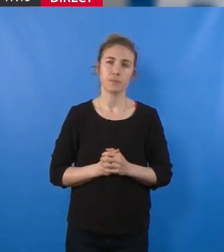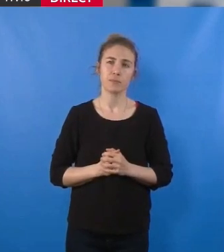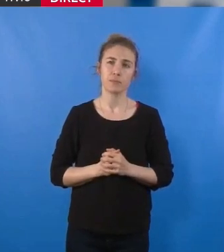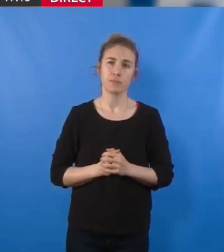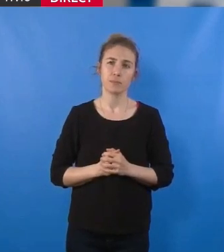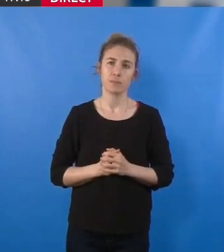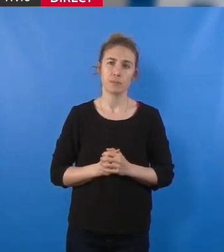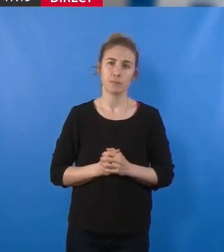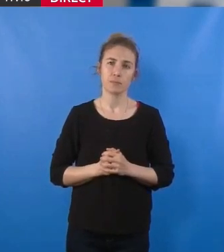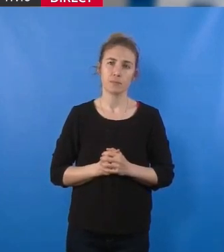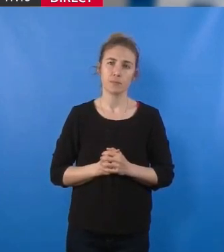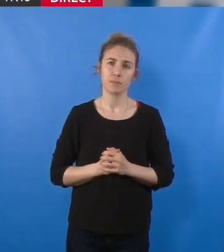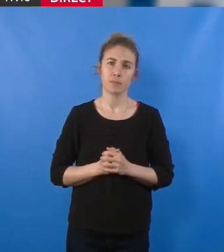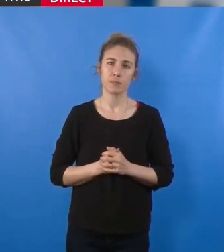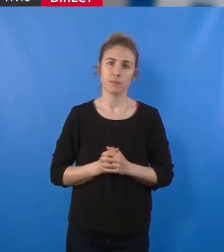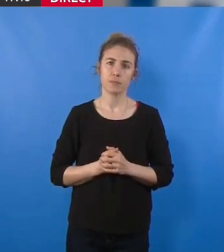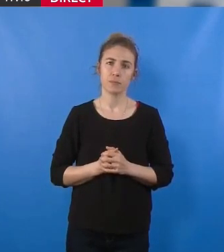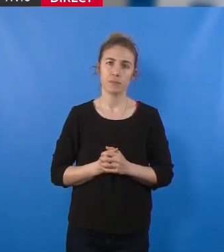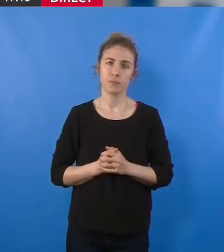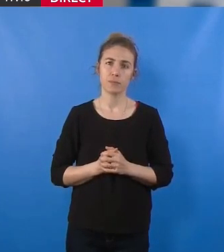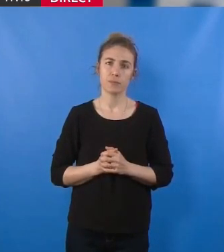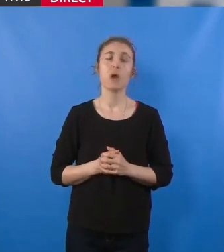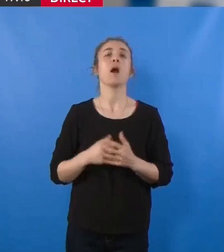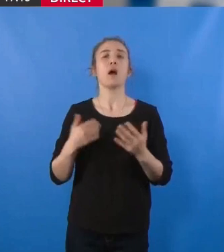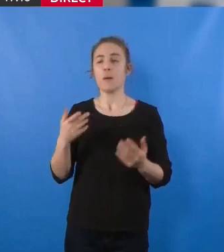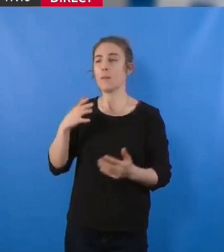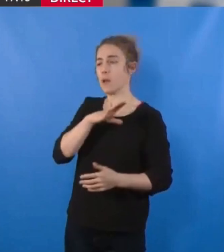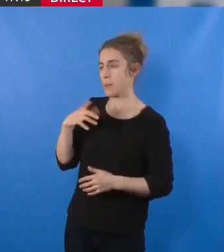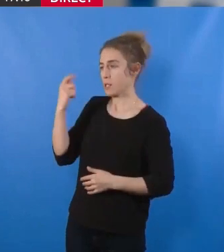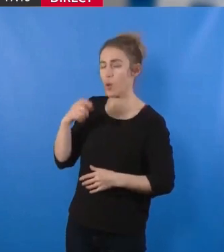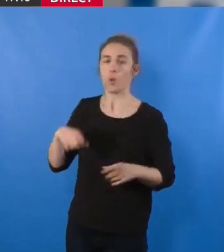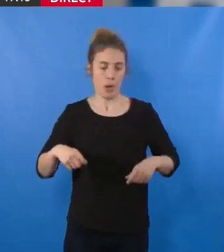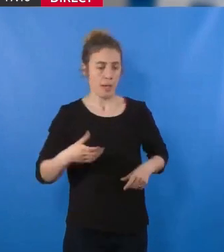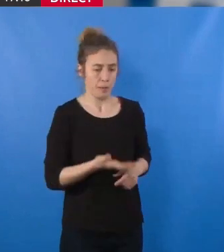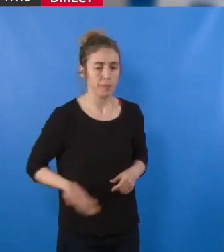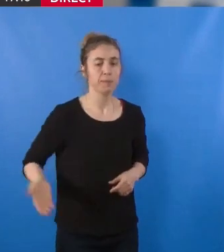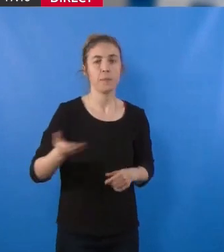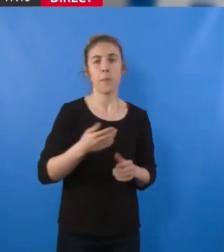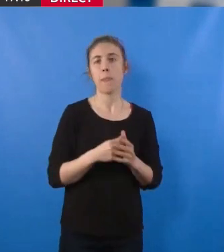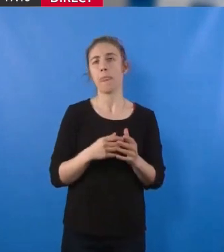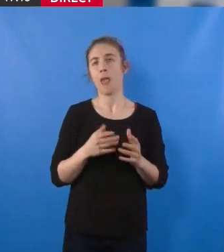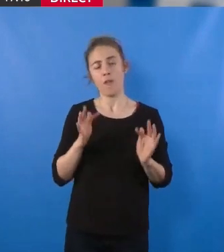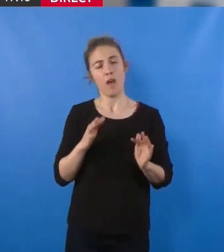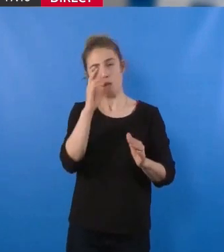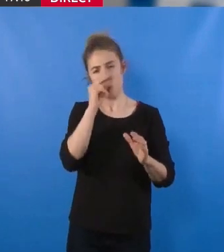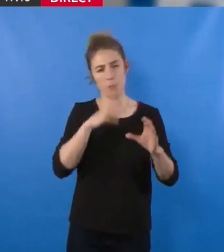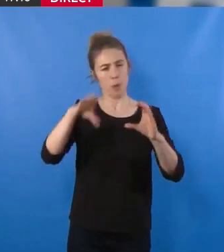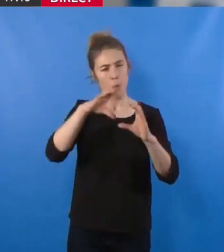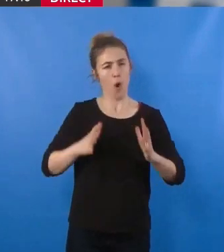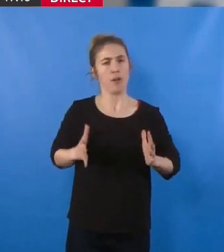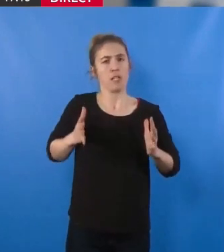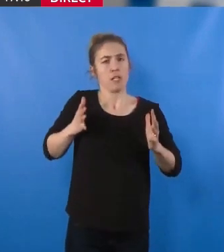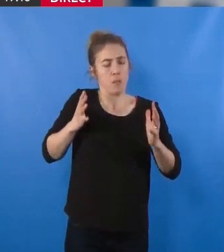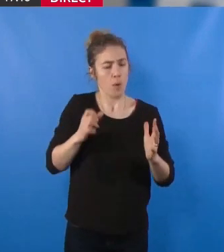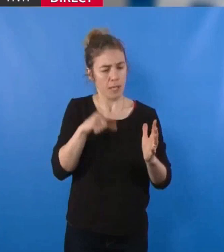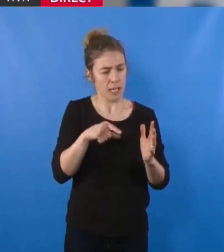Madame la Présidente, chers collègues, l'engagement de la Métropole pour la transition énergétique trouve dans cette délibération un